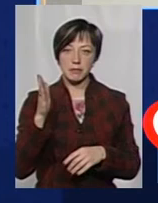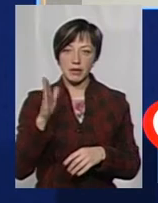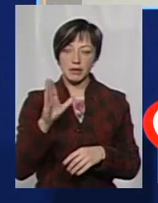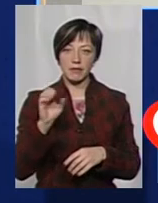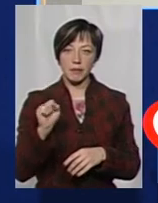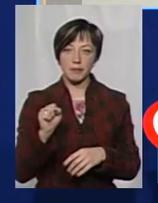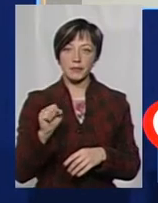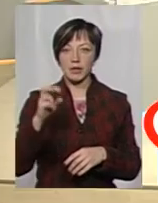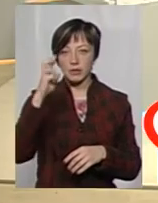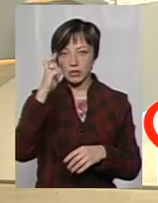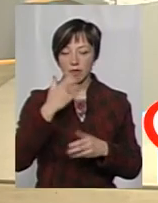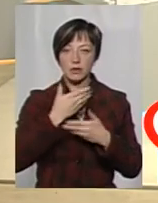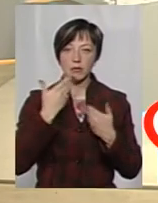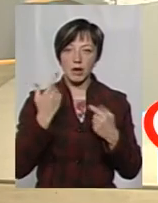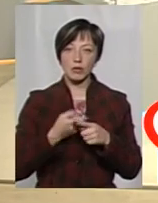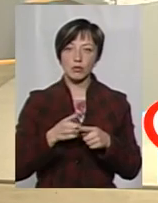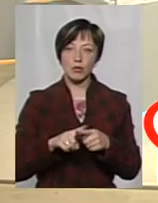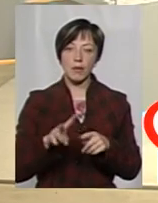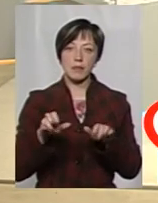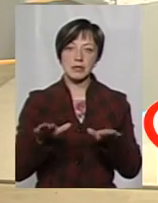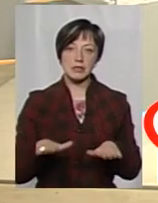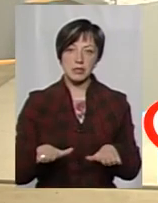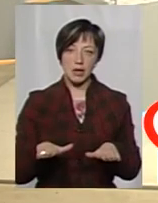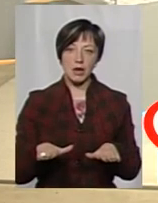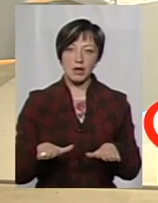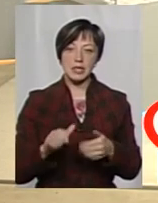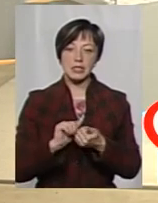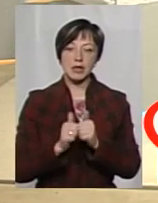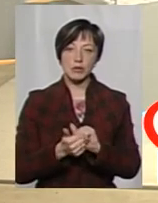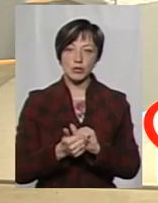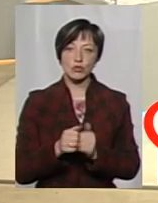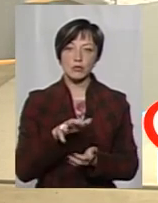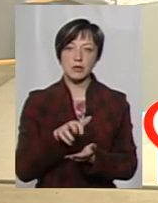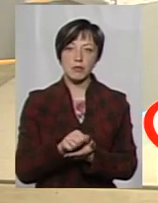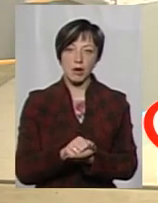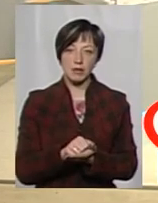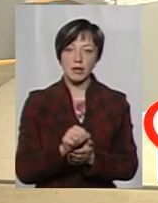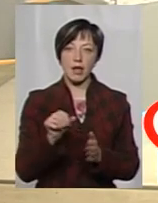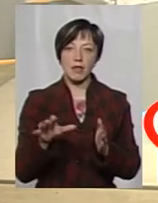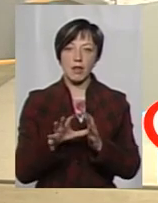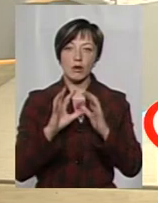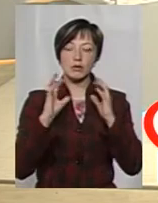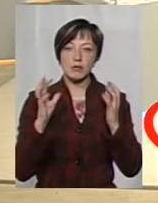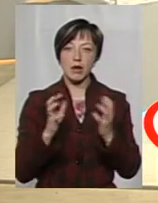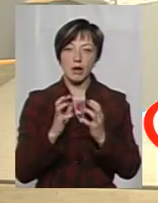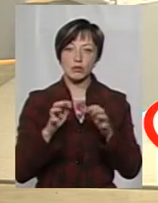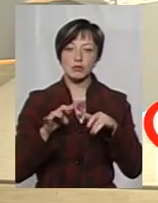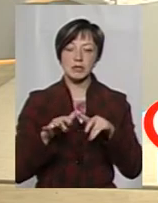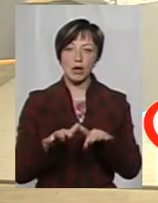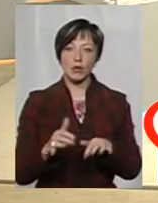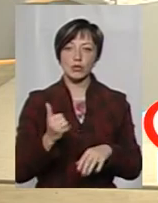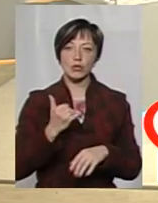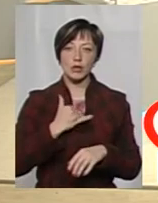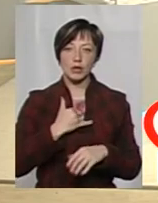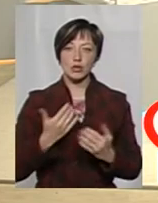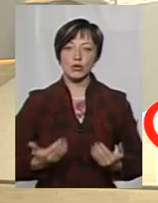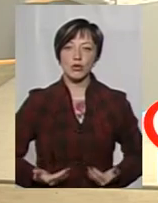Оскільки її державної немає, тому і на місцях ми замість того, щоби займатися енергозберігаючими заходами в нашому